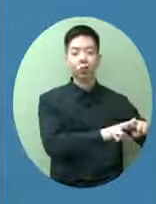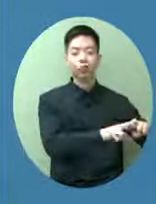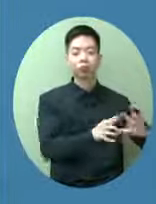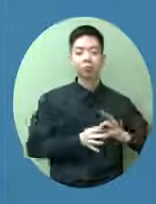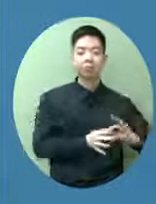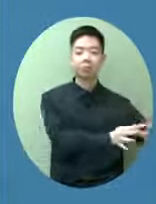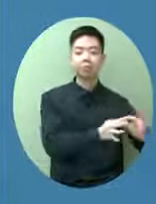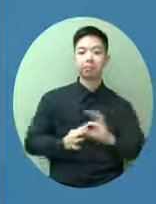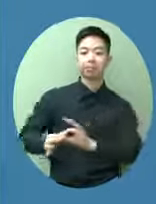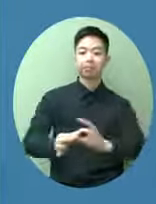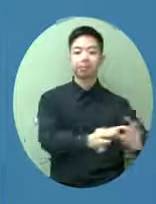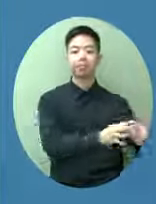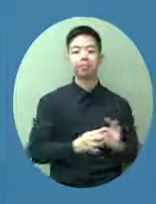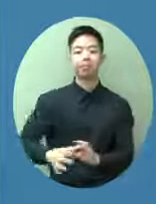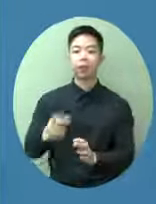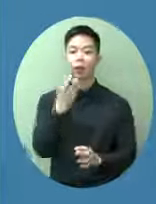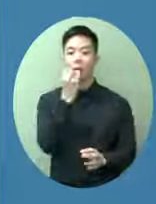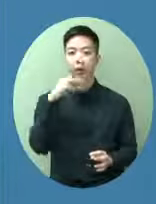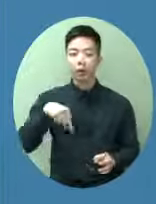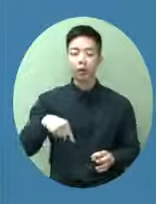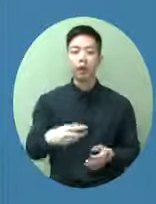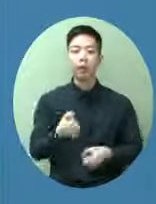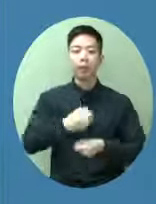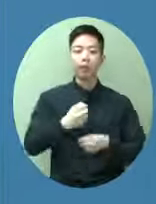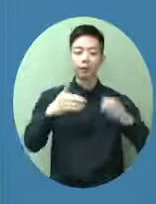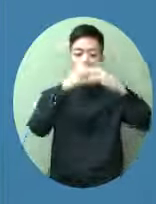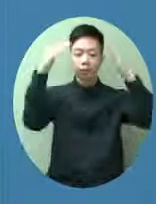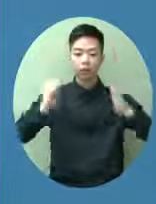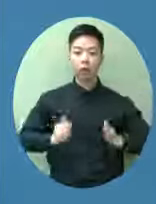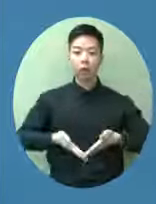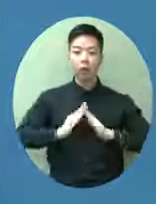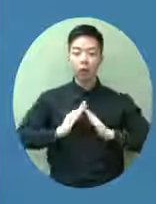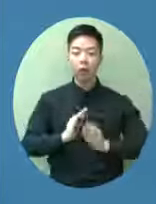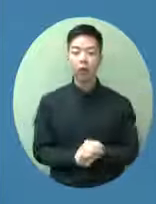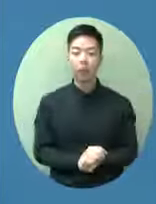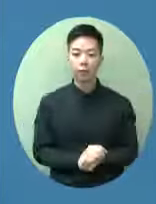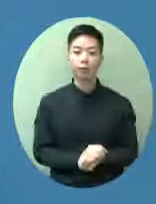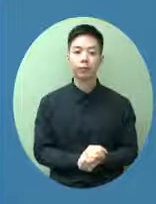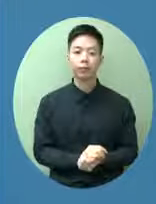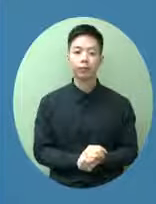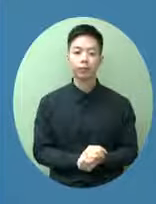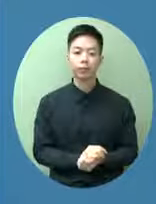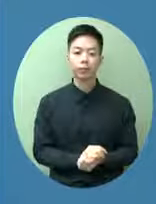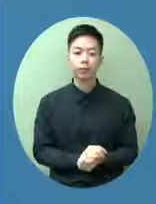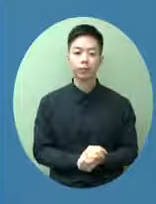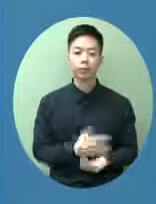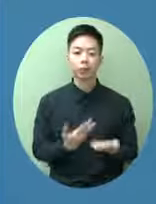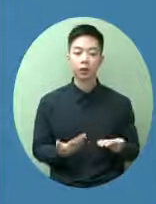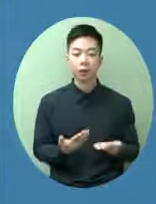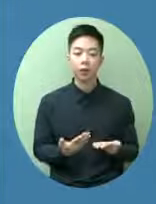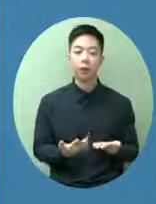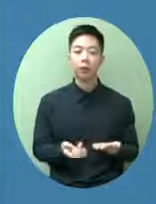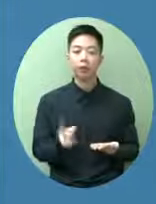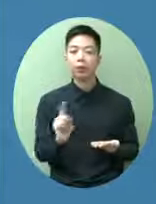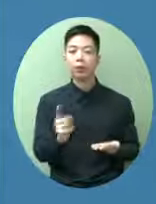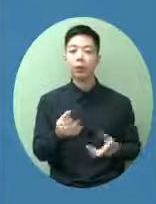在這裏有個區域的辦事處來到亞太區或者中國的辦事處是需要進入去內地的